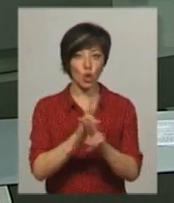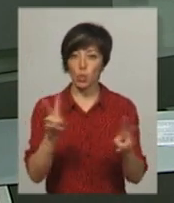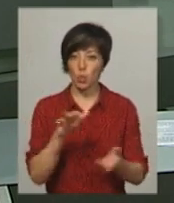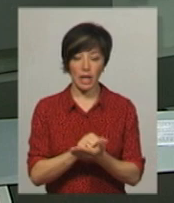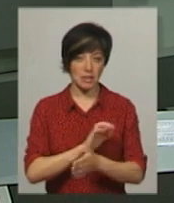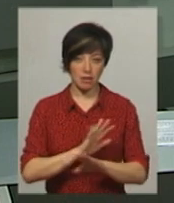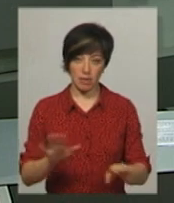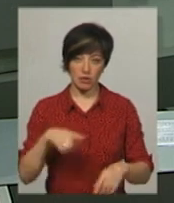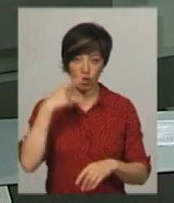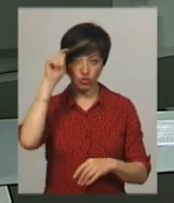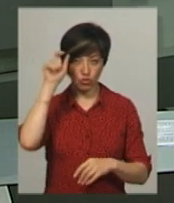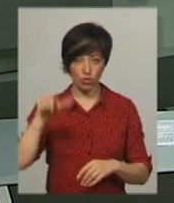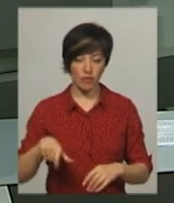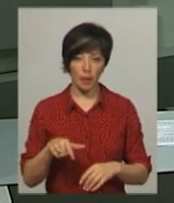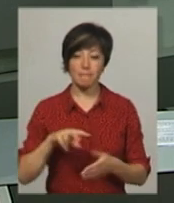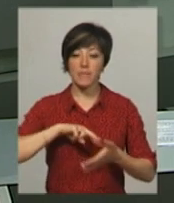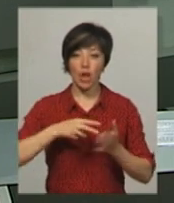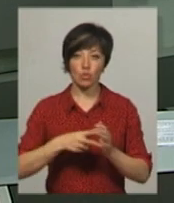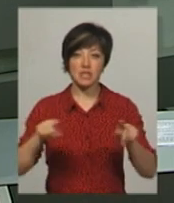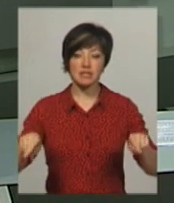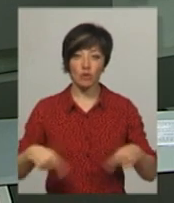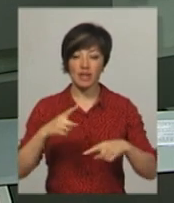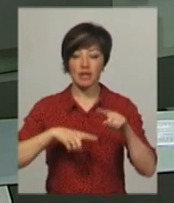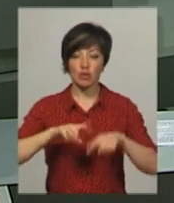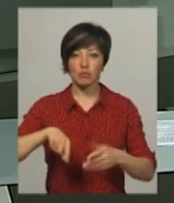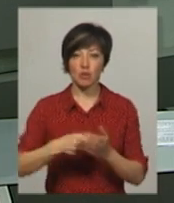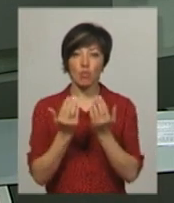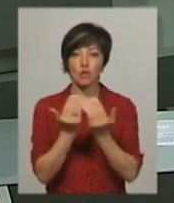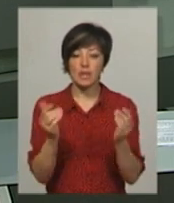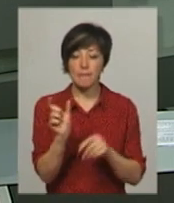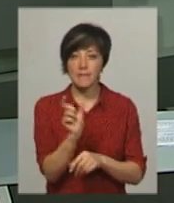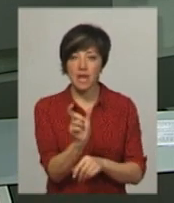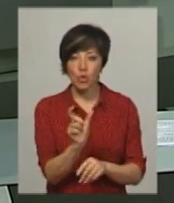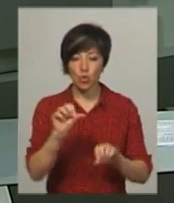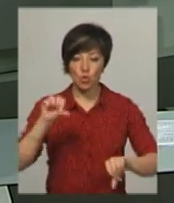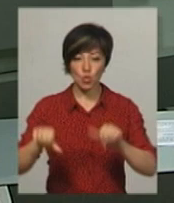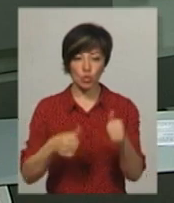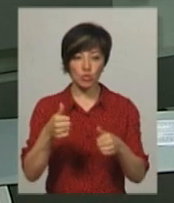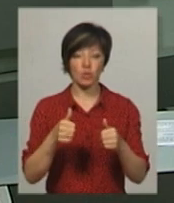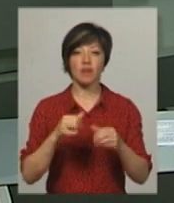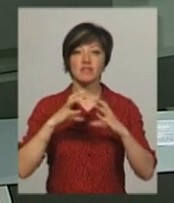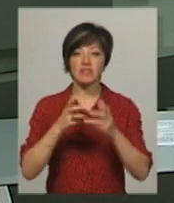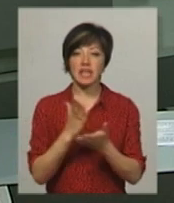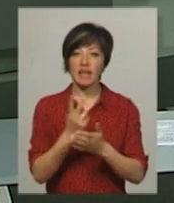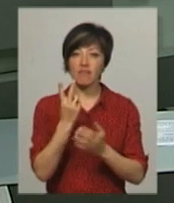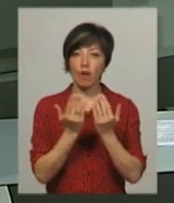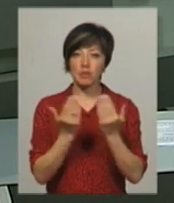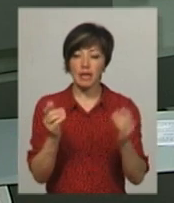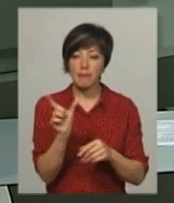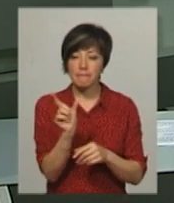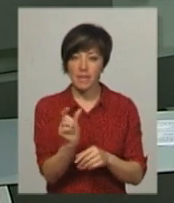займається, каже чоловік. Метець планує створити в рідному місті музеї мініатюрної скульптури. У світі є лише два музеї